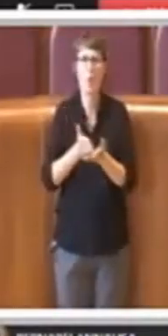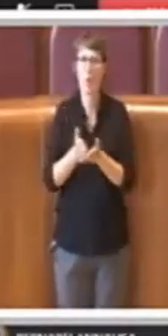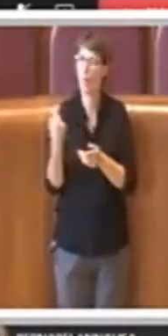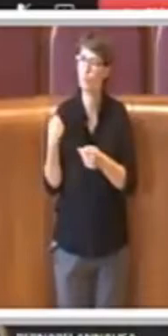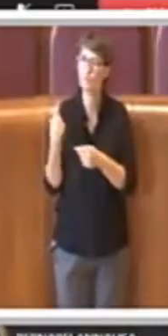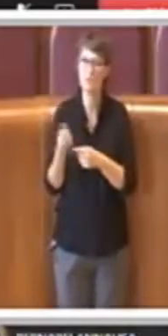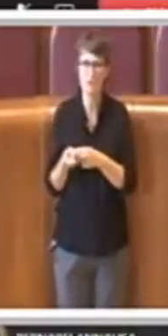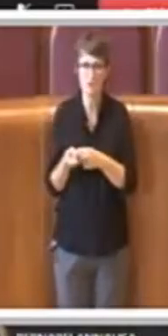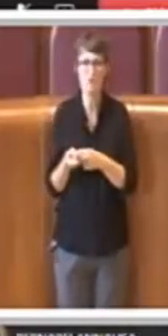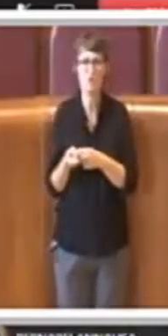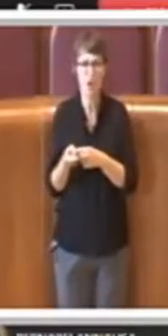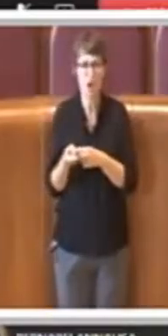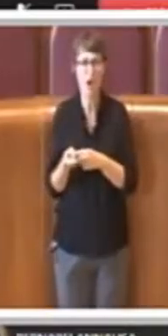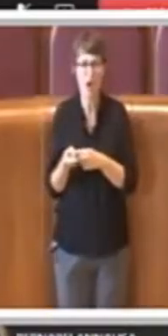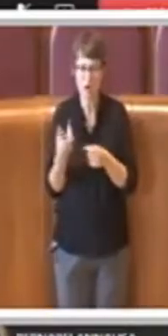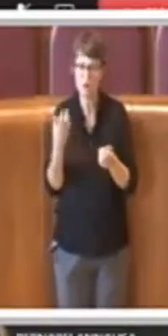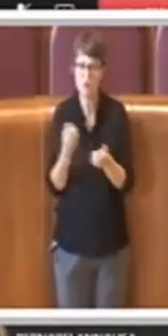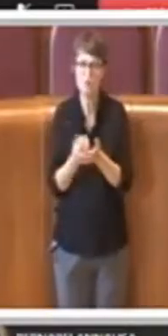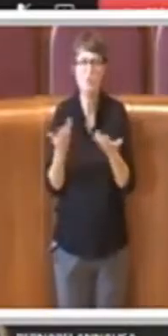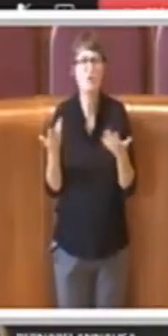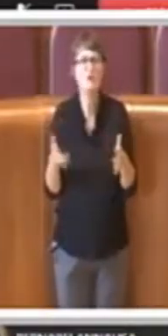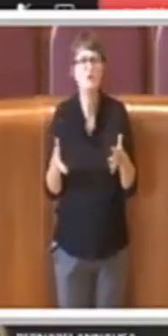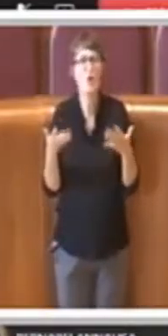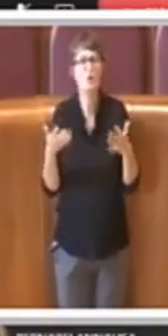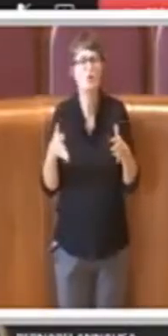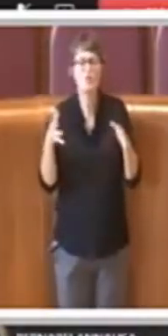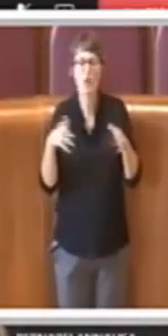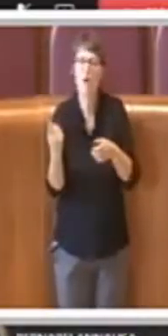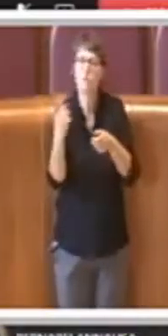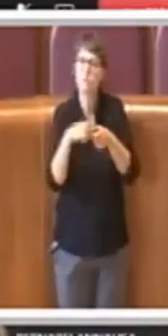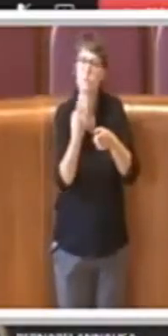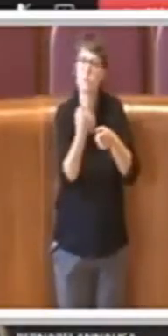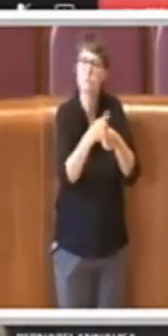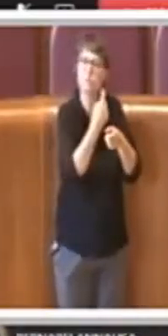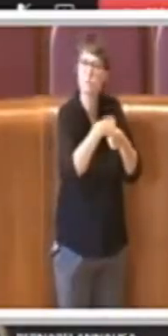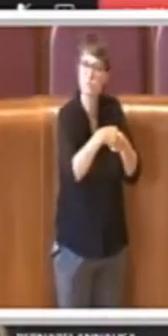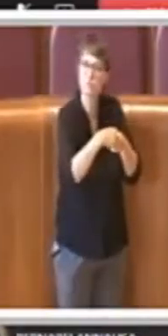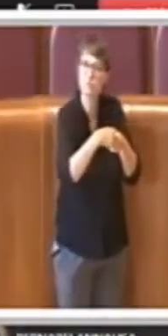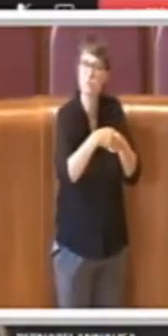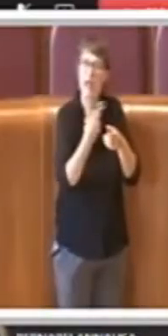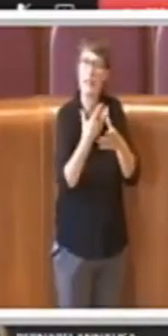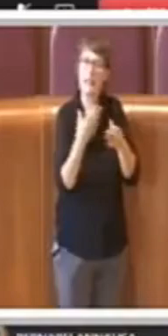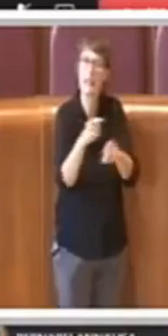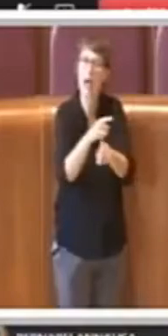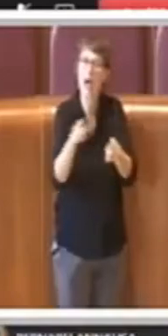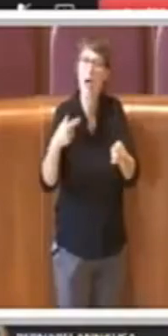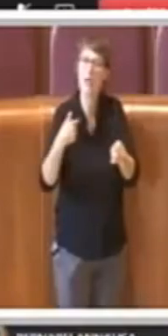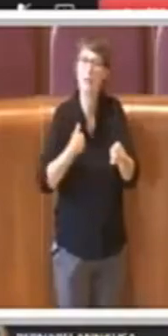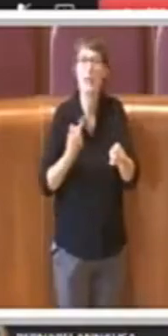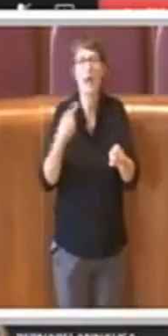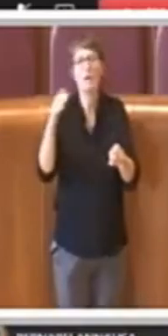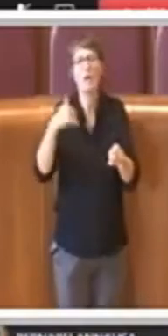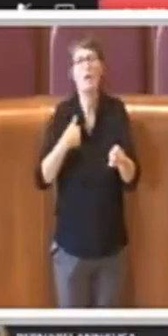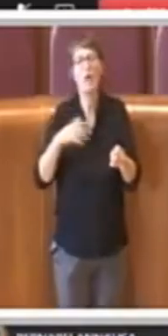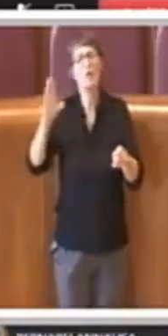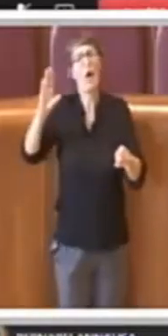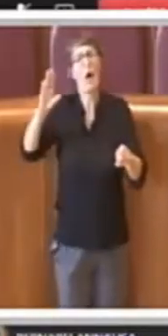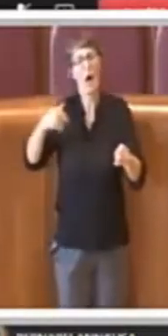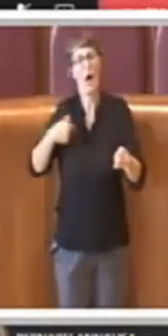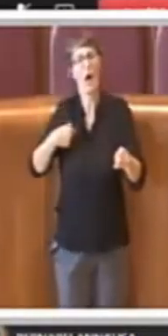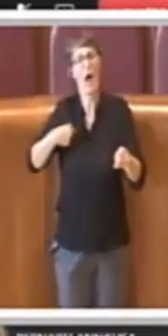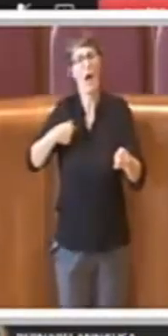aderito a questa tipologia prendendosi benefici dell'housing sociale senza poi mettere a disposizione